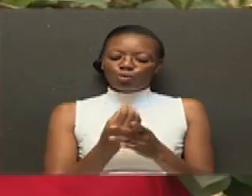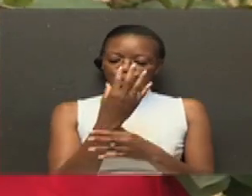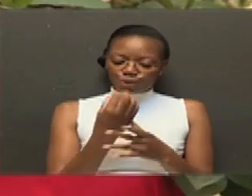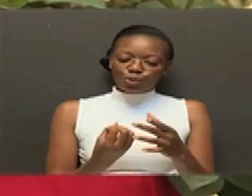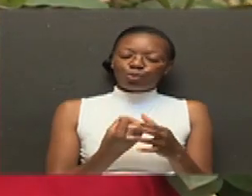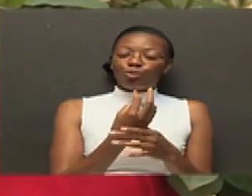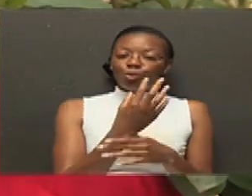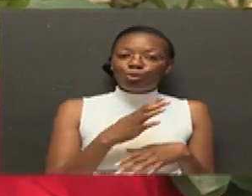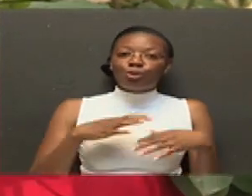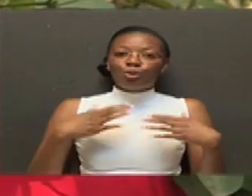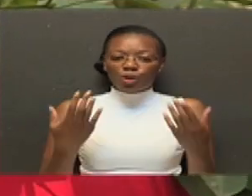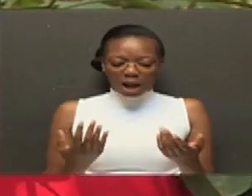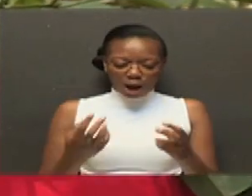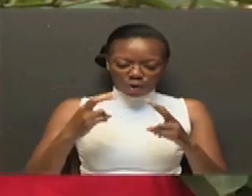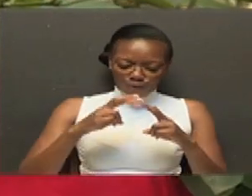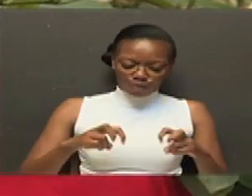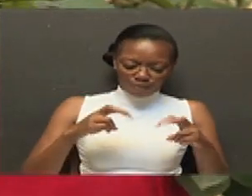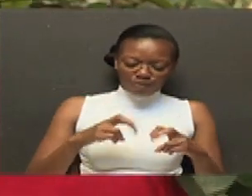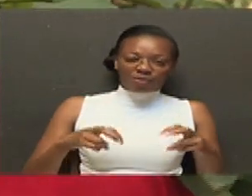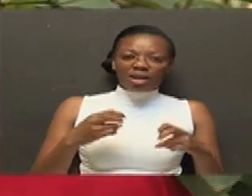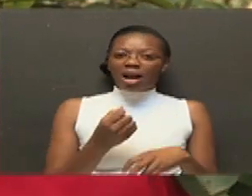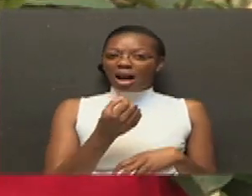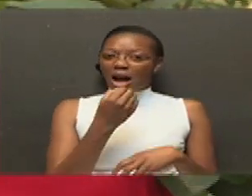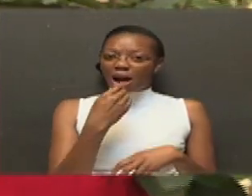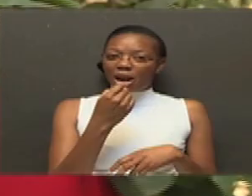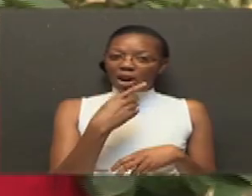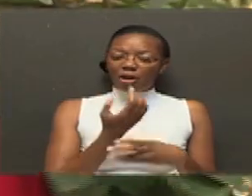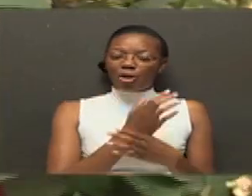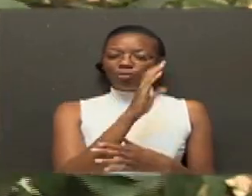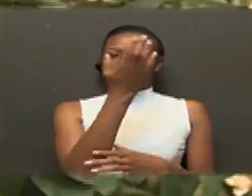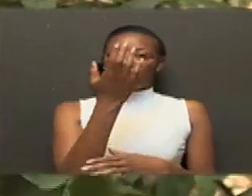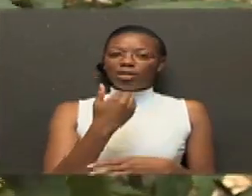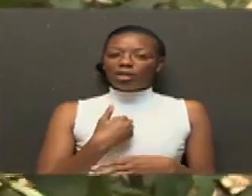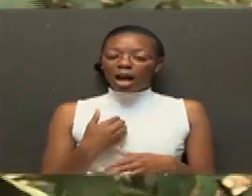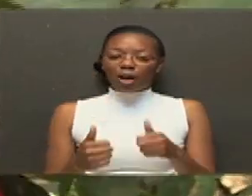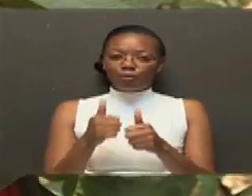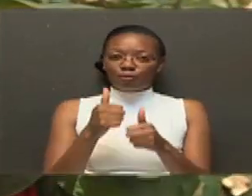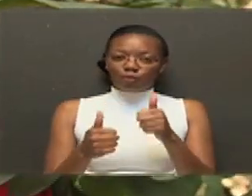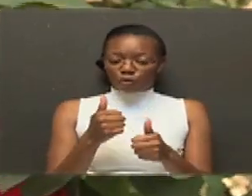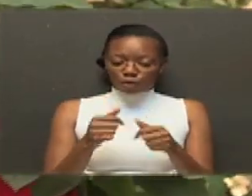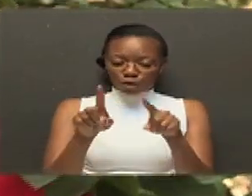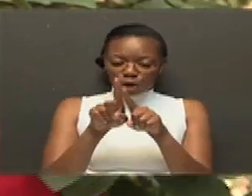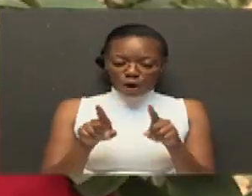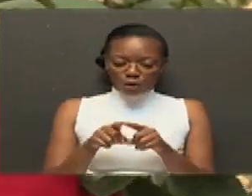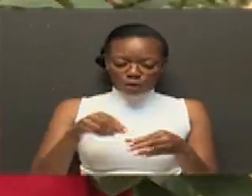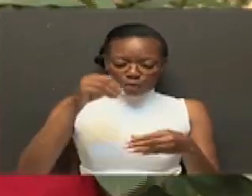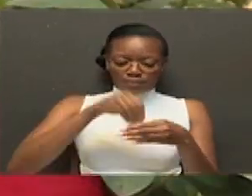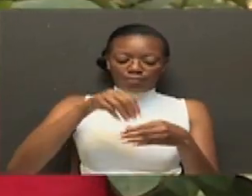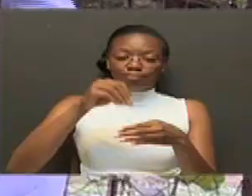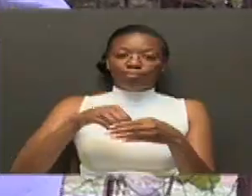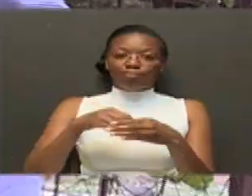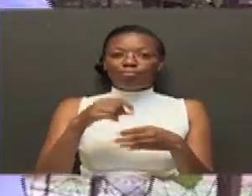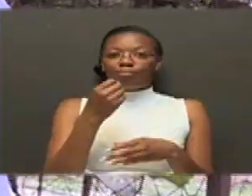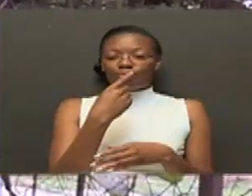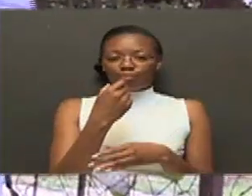Tunafanya research ya dawa zile zinatoko kwa miti Na pia tunafanya ata packaging ya hizo dawa